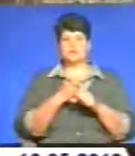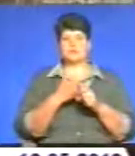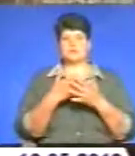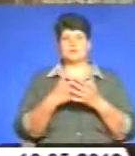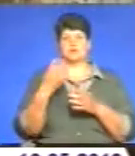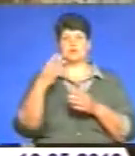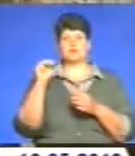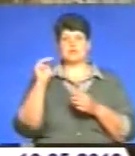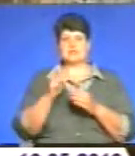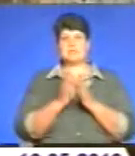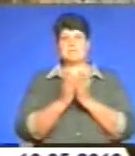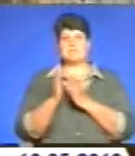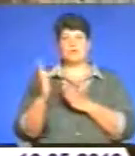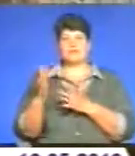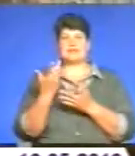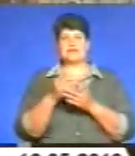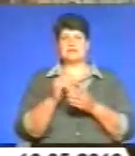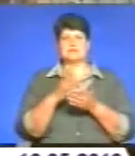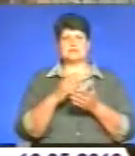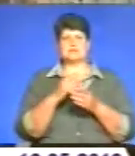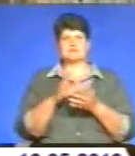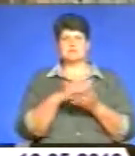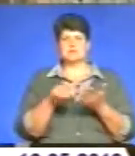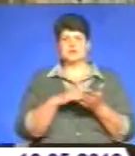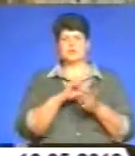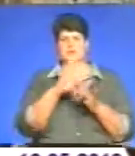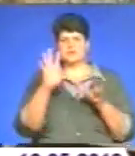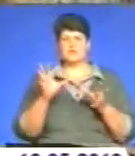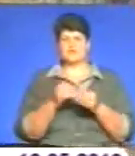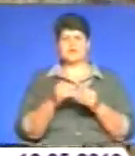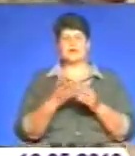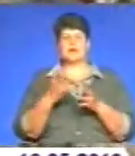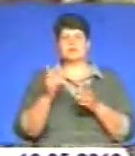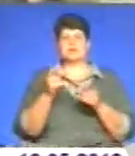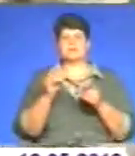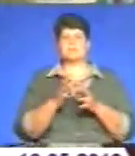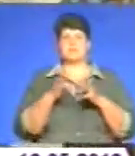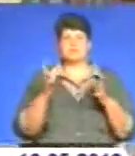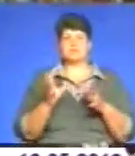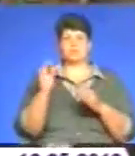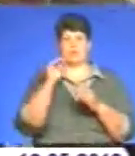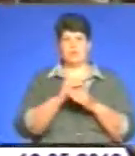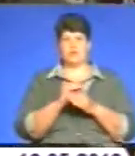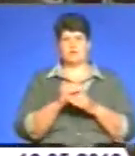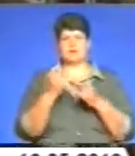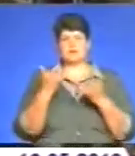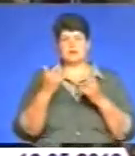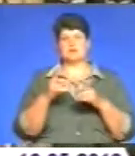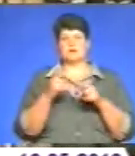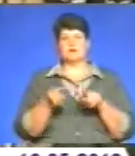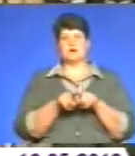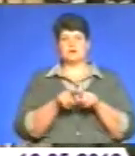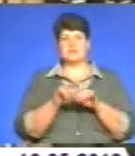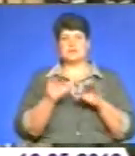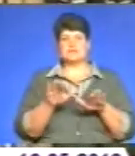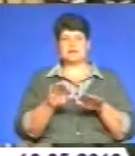бібліотек, у яких книжкові фонди списуються набагато швидше, ніж поповнюються. Не менш драматична ситуація з вітчизняними книгарнями. На місцевих